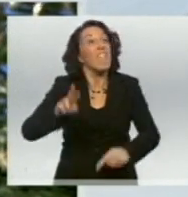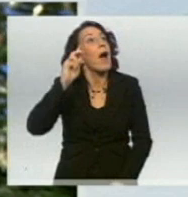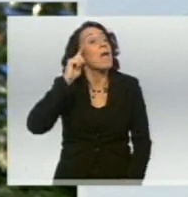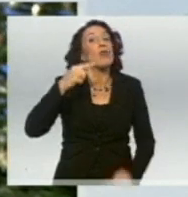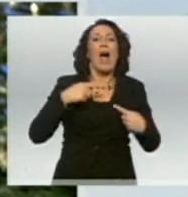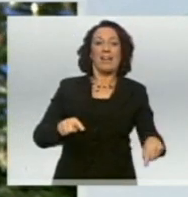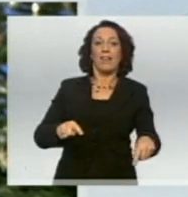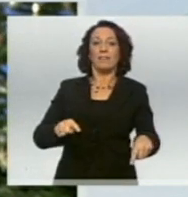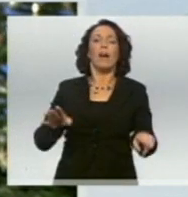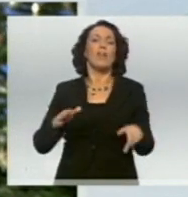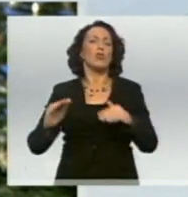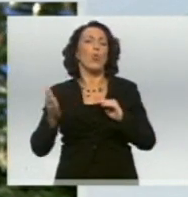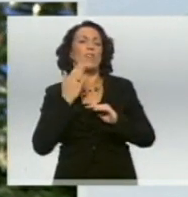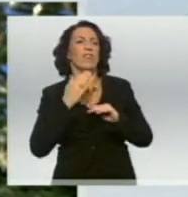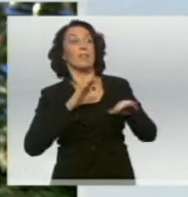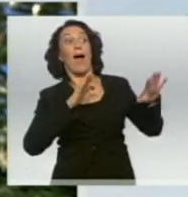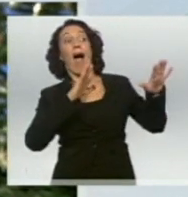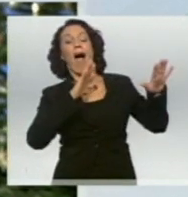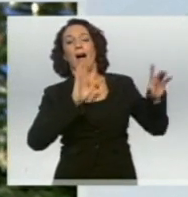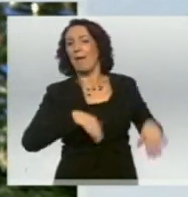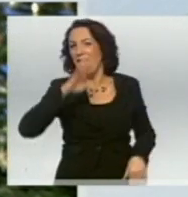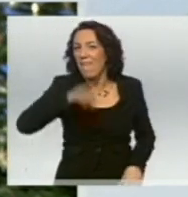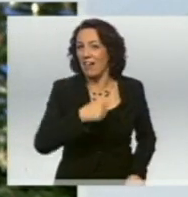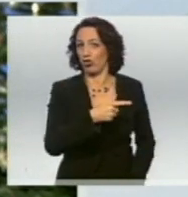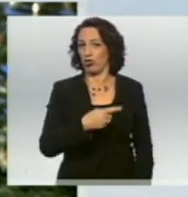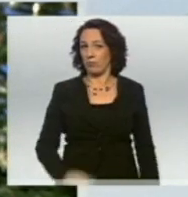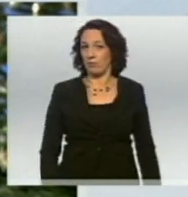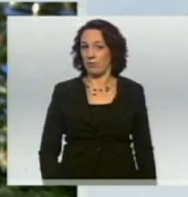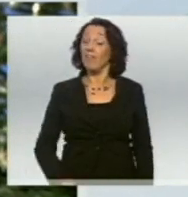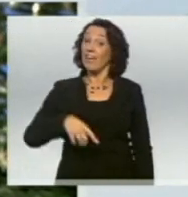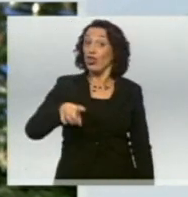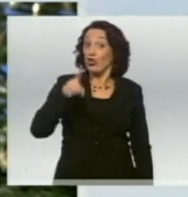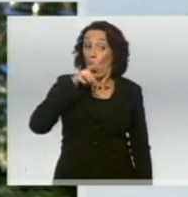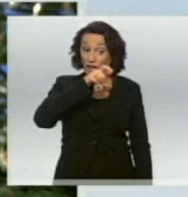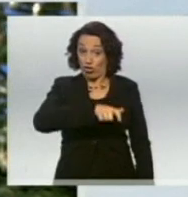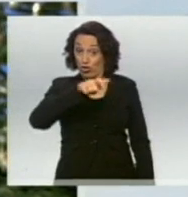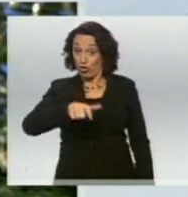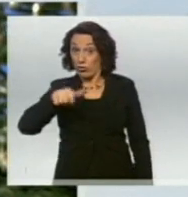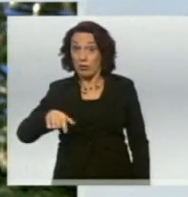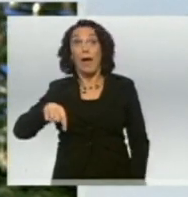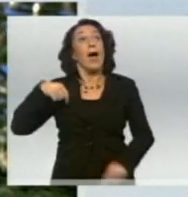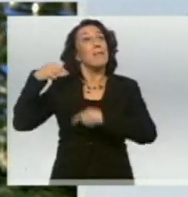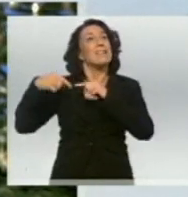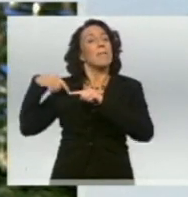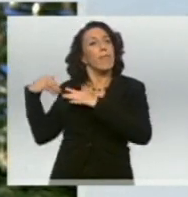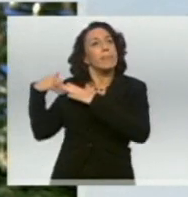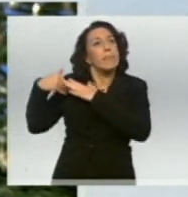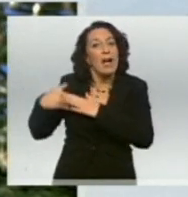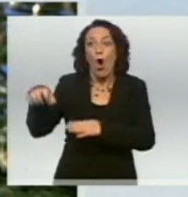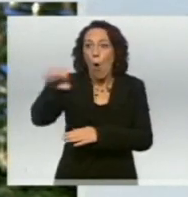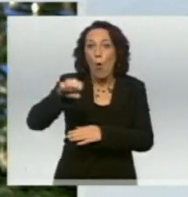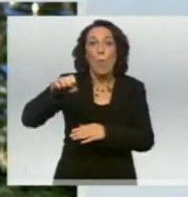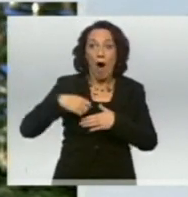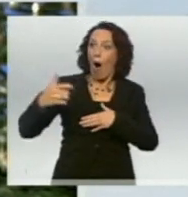kurzfristig Beifall, aber er irrt sich. Wir Deutschen haben selber immer wieder europäische Solidarität erfahren